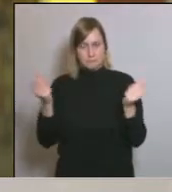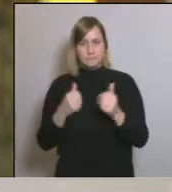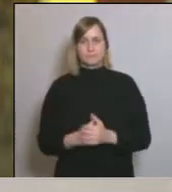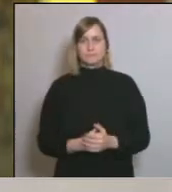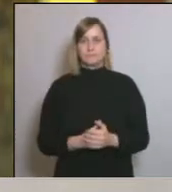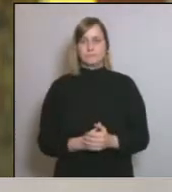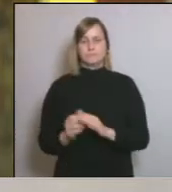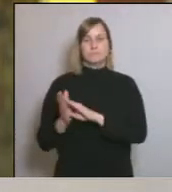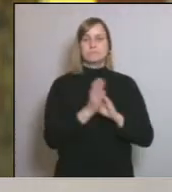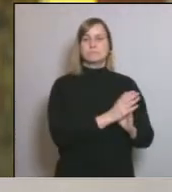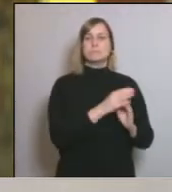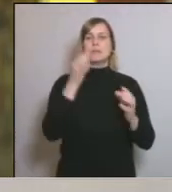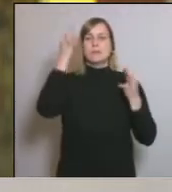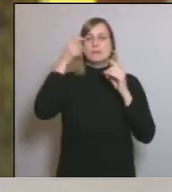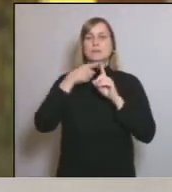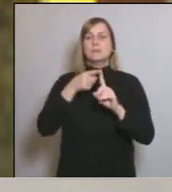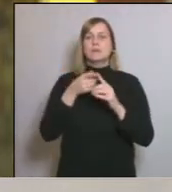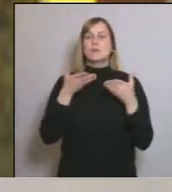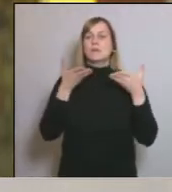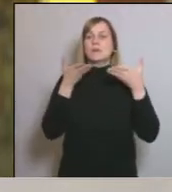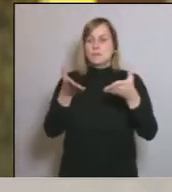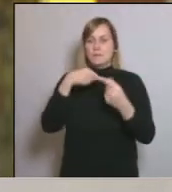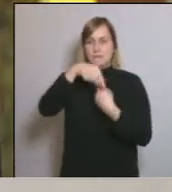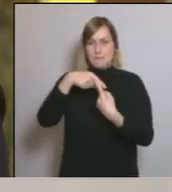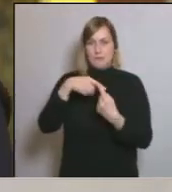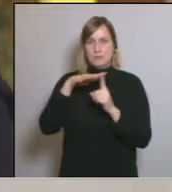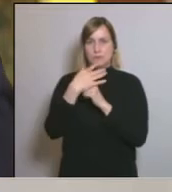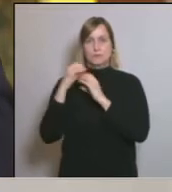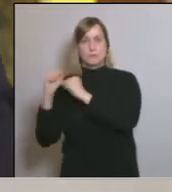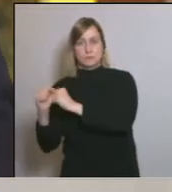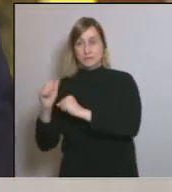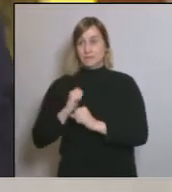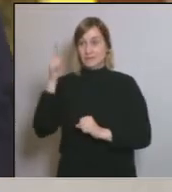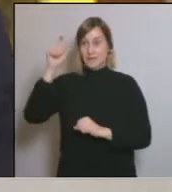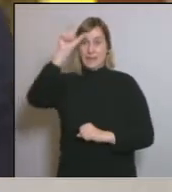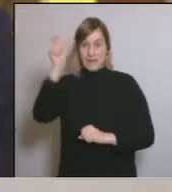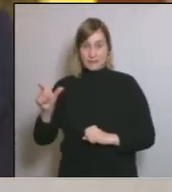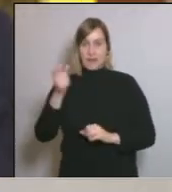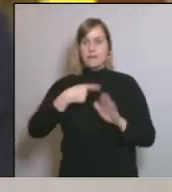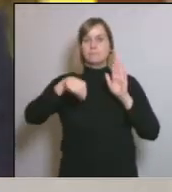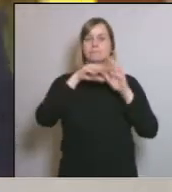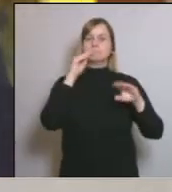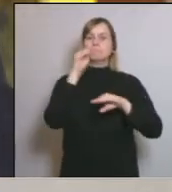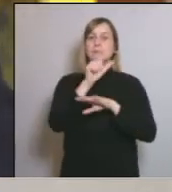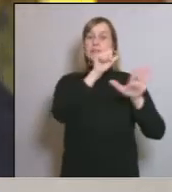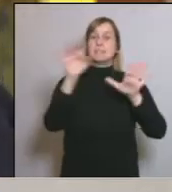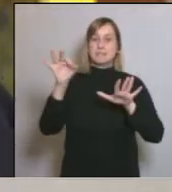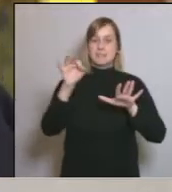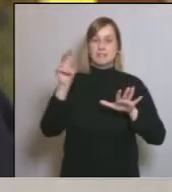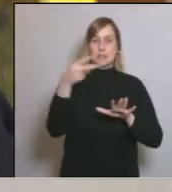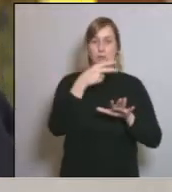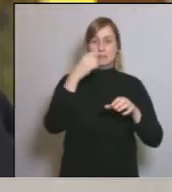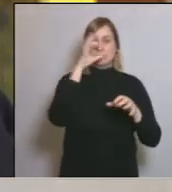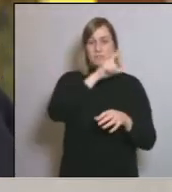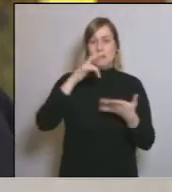en serveis essencials amb dependents. Itàlia ja ho ha fet, ha inclòs una prestació de 600 euros per als famílies que hagin de treballar en serveis essencials